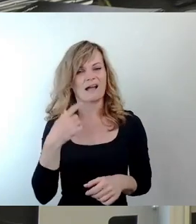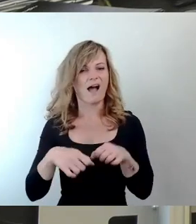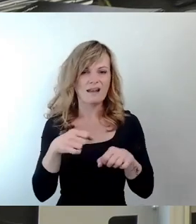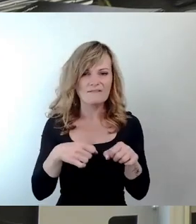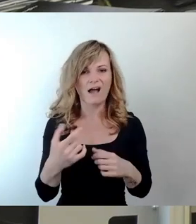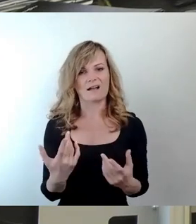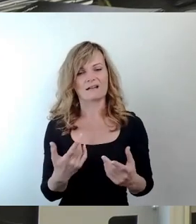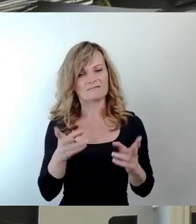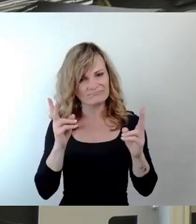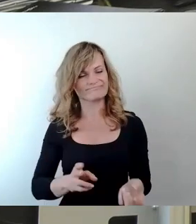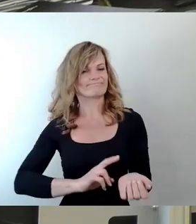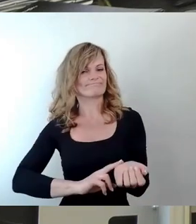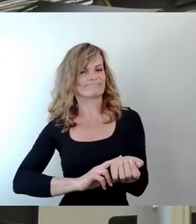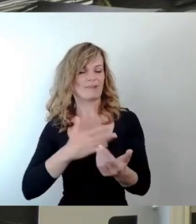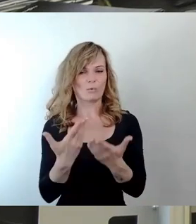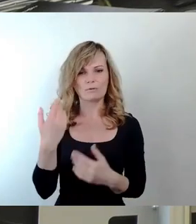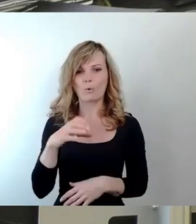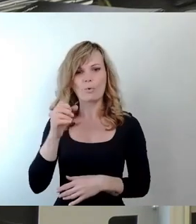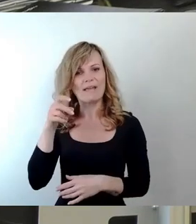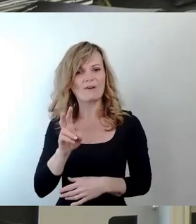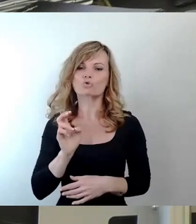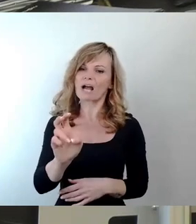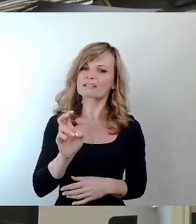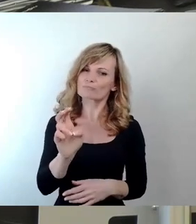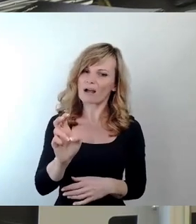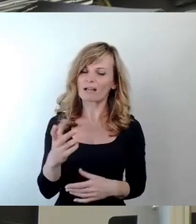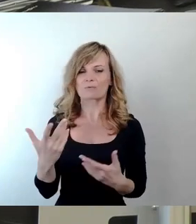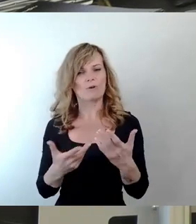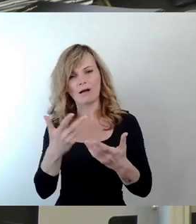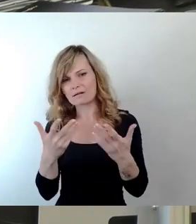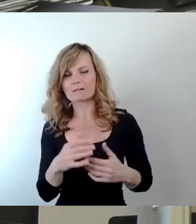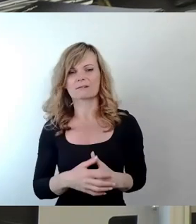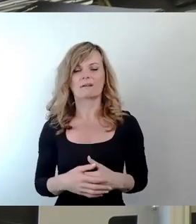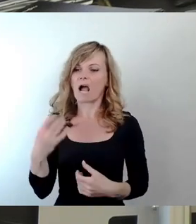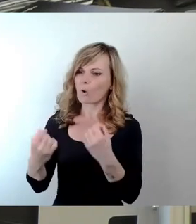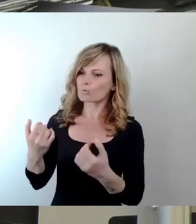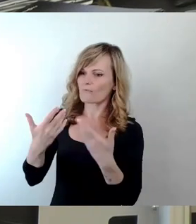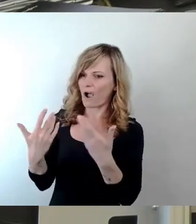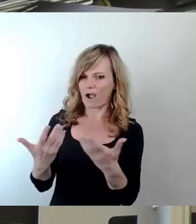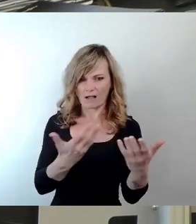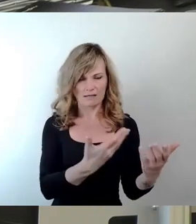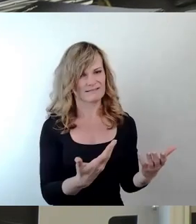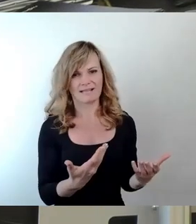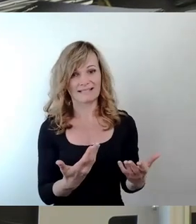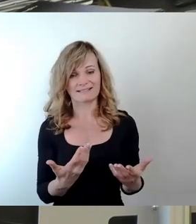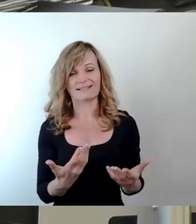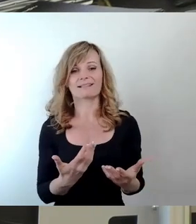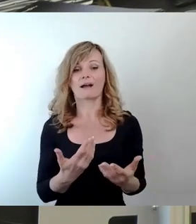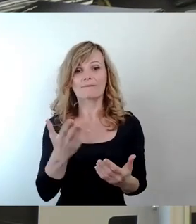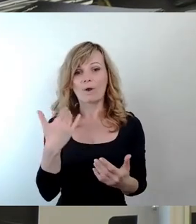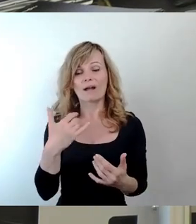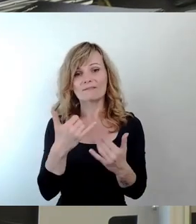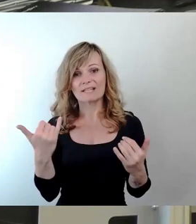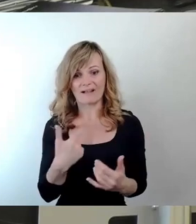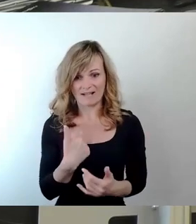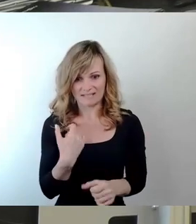Radfahrer und Autofahrer, sondern sie entscheiden ihre Mobilitätsentscheidung nach dem, gerade